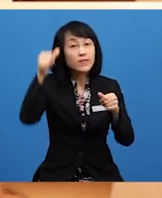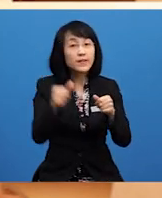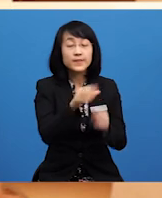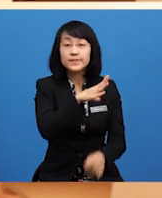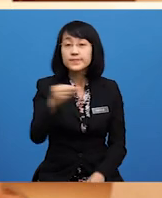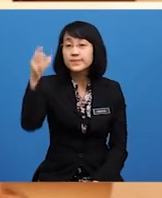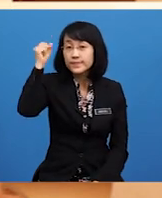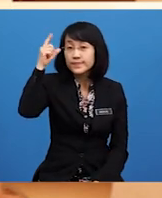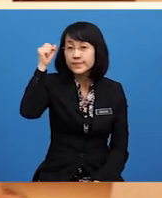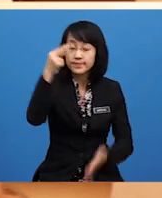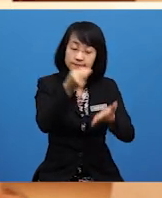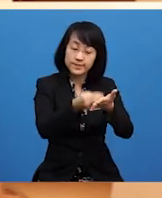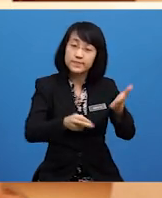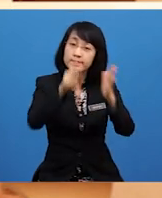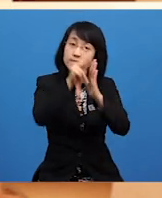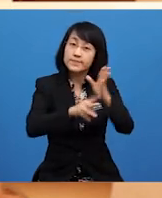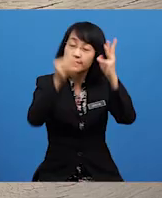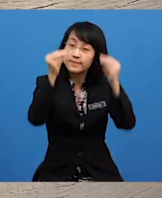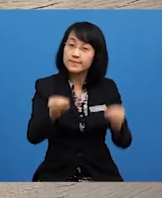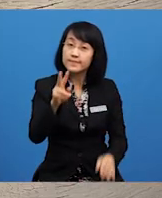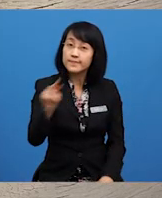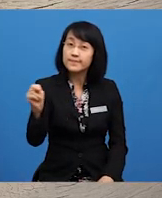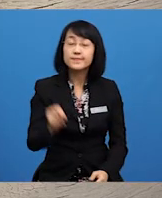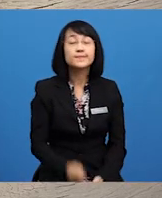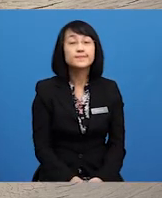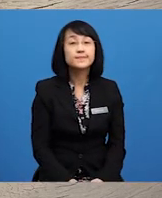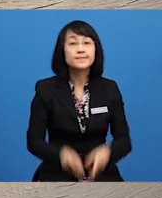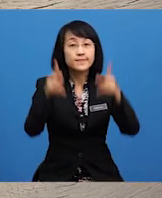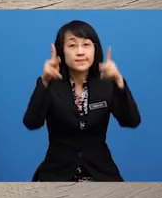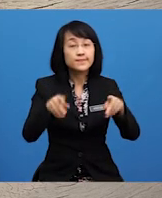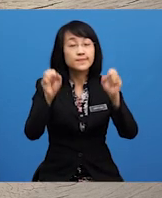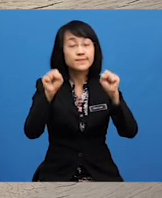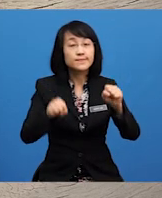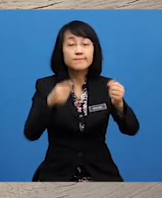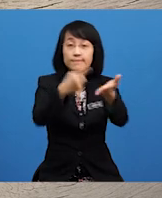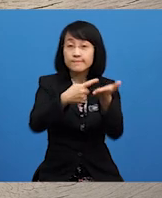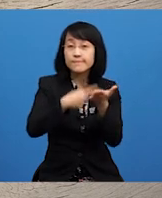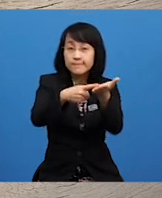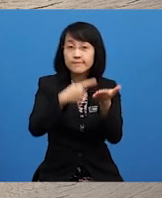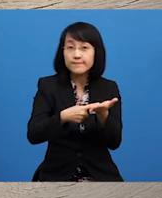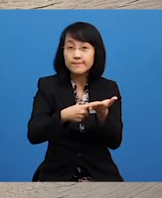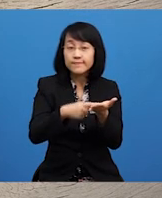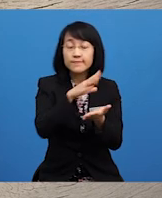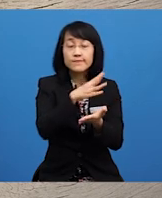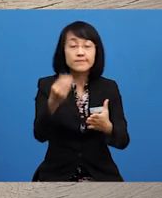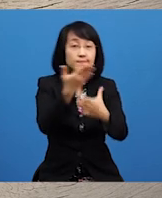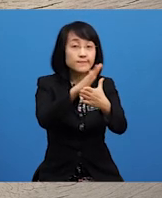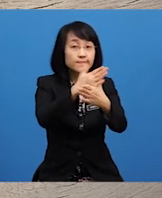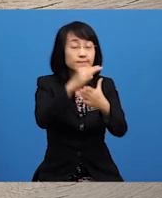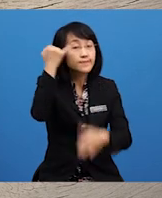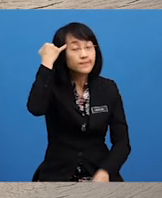Memahami Nilai Kemanusiaan Pelajar Boleh Berbincang Dan Berkongsi Idea